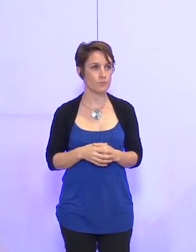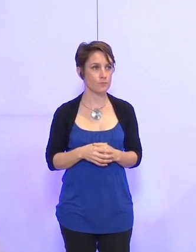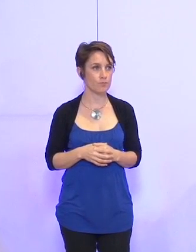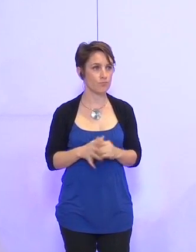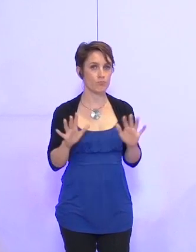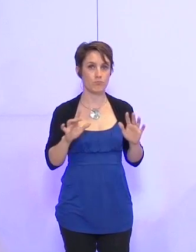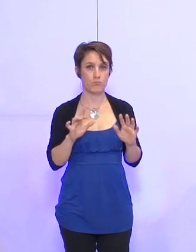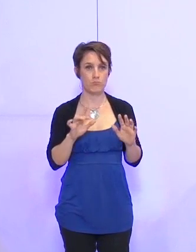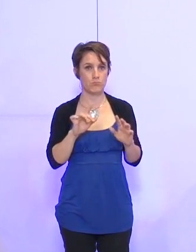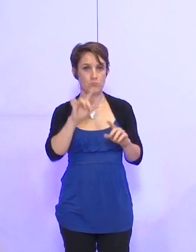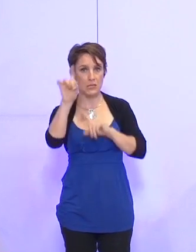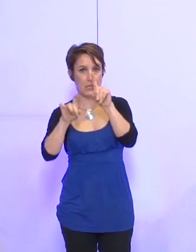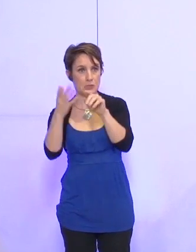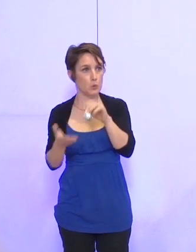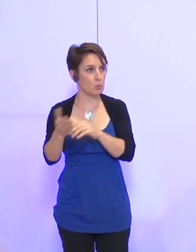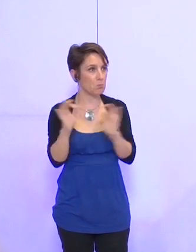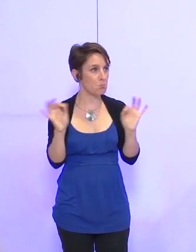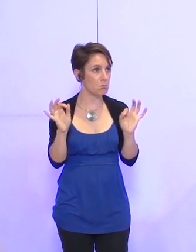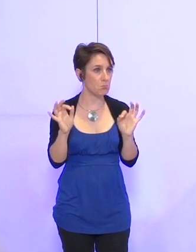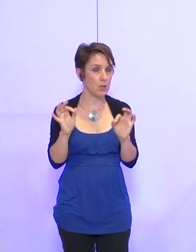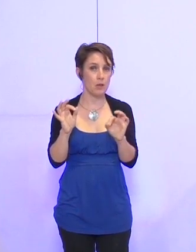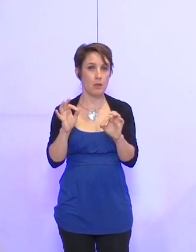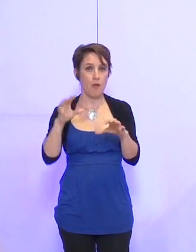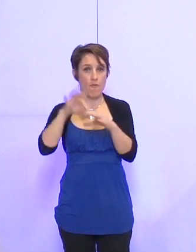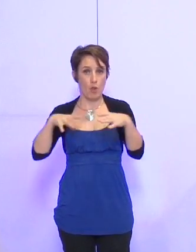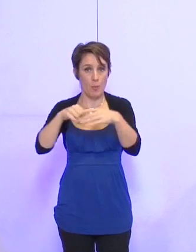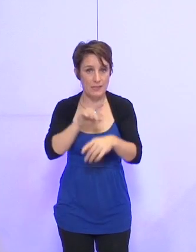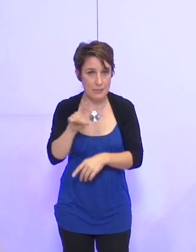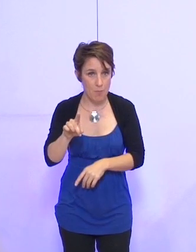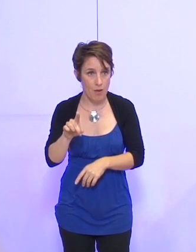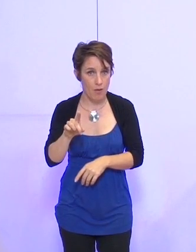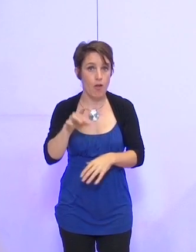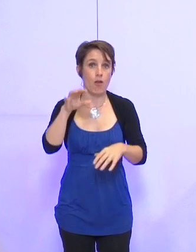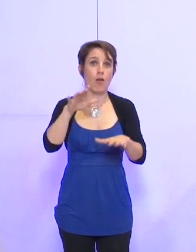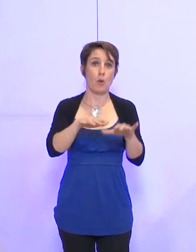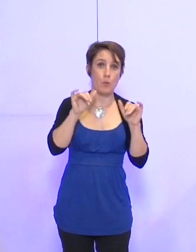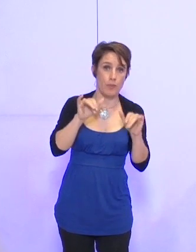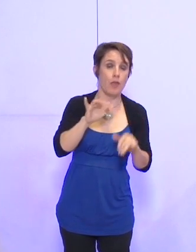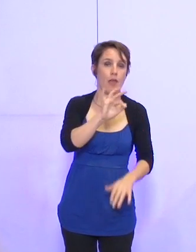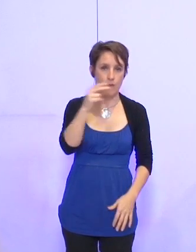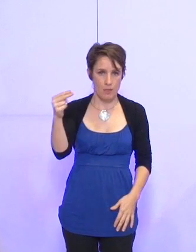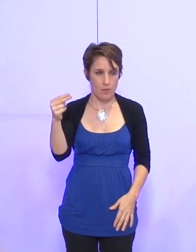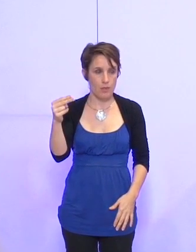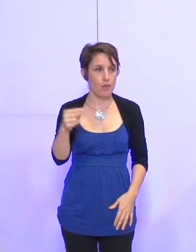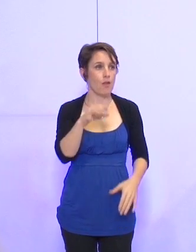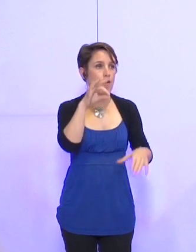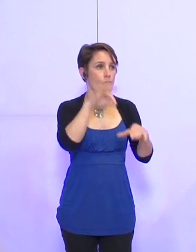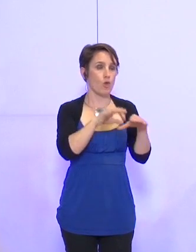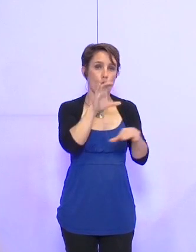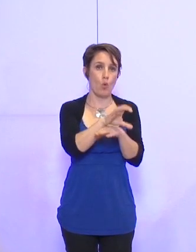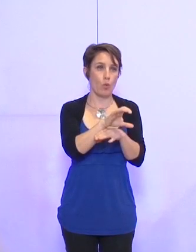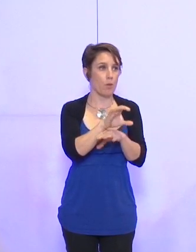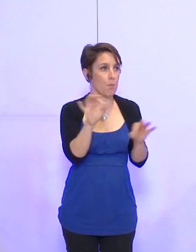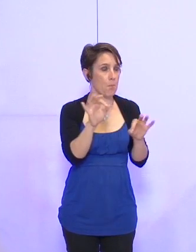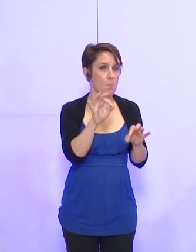Pas de questions particulières. Qui ne prend pas part au vote ? Qui s'abstient ? Le Front National. Qui vote contre ?